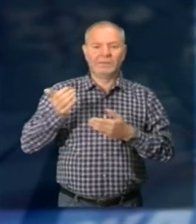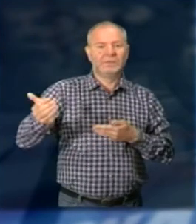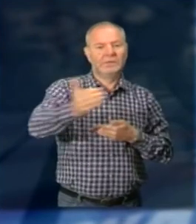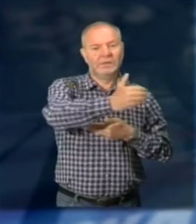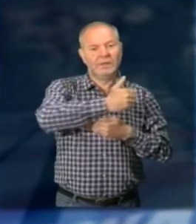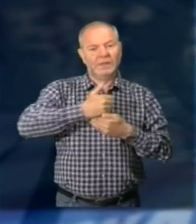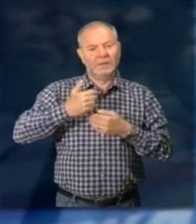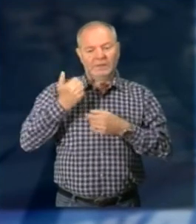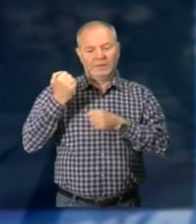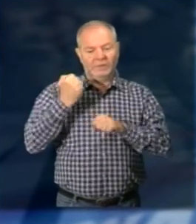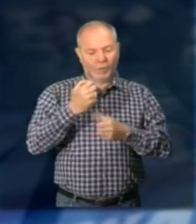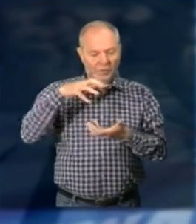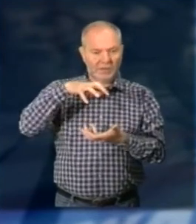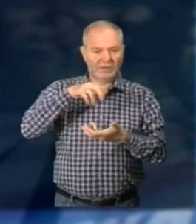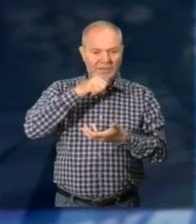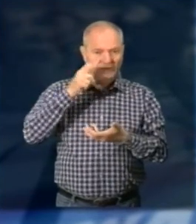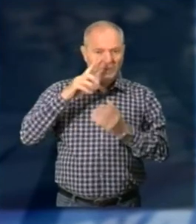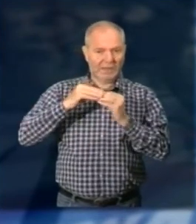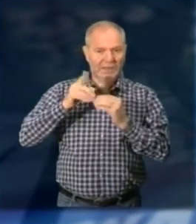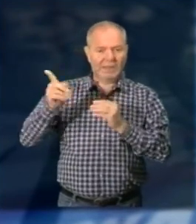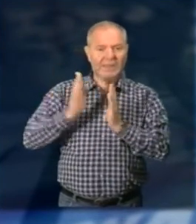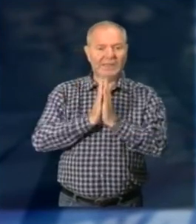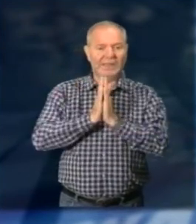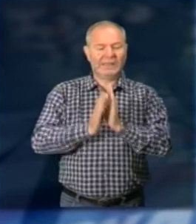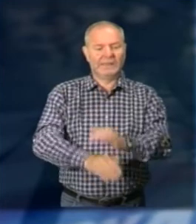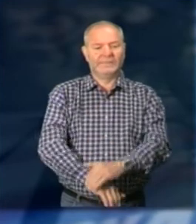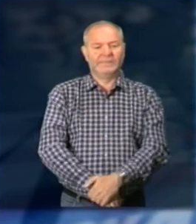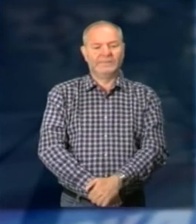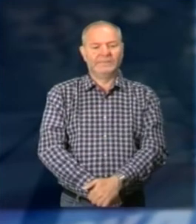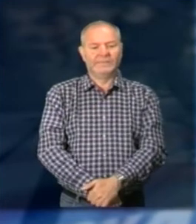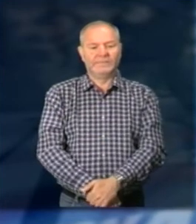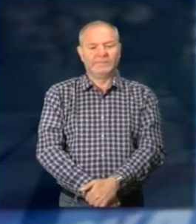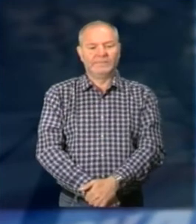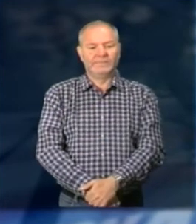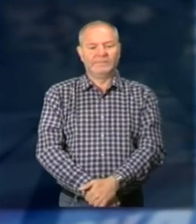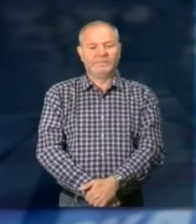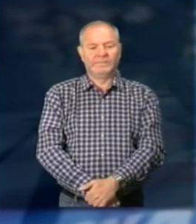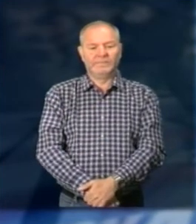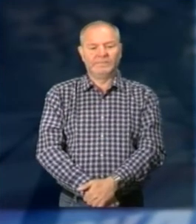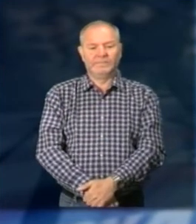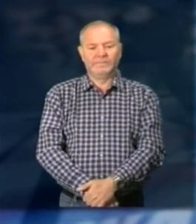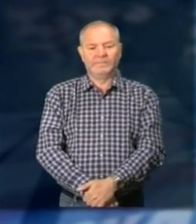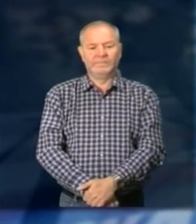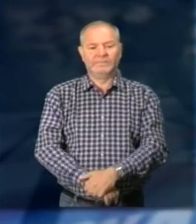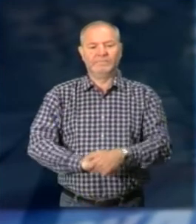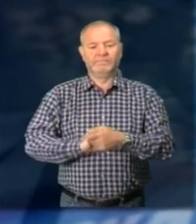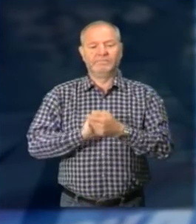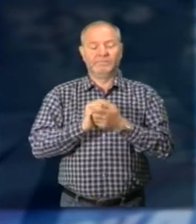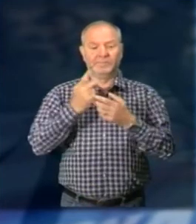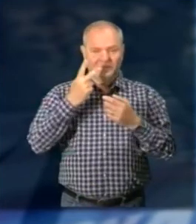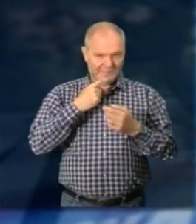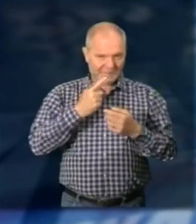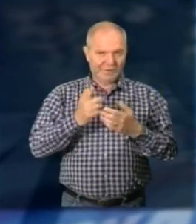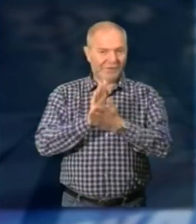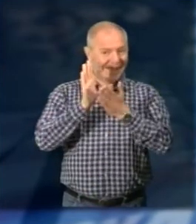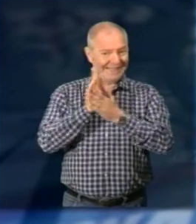fondi per sistemare la chiesa di San Filiberto È vero, allora questa è la seconda edizione Sarà fiori colori del lago come